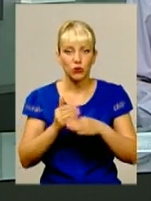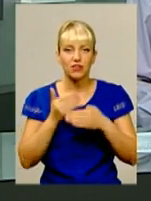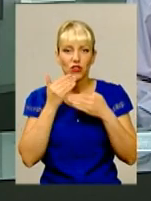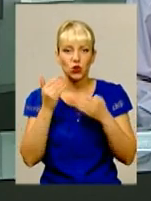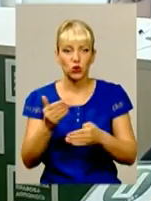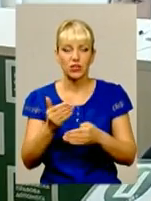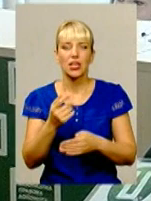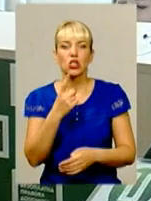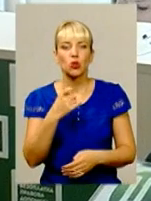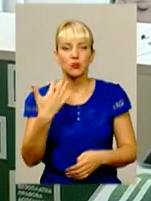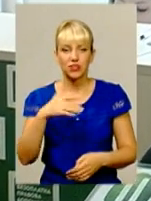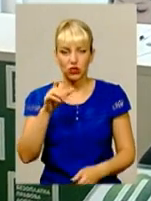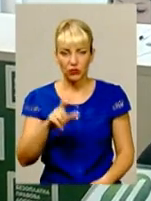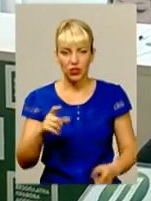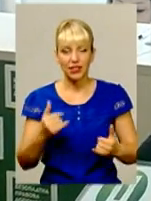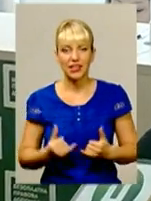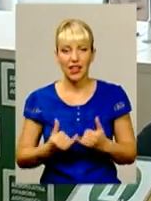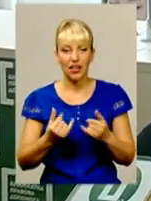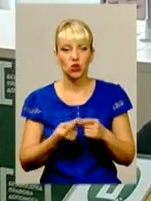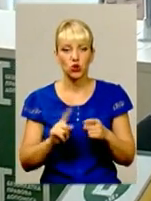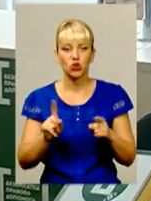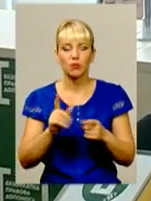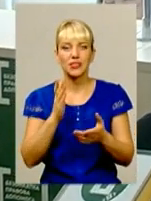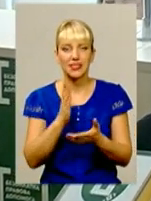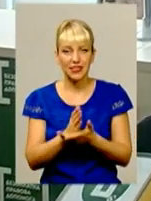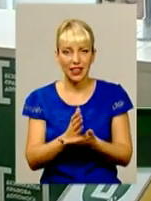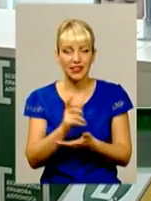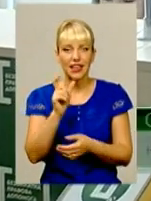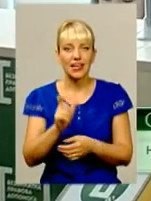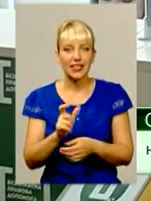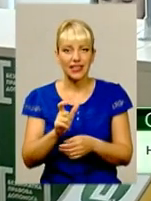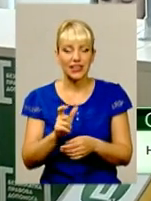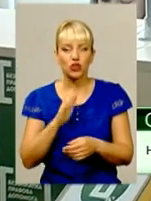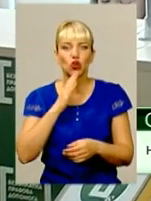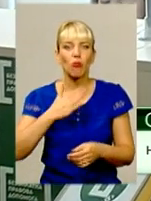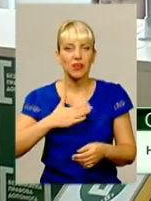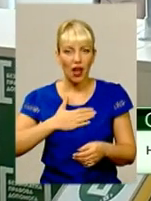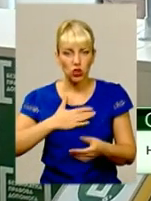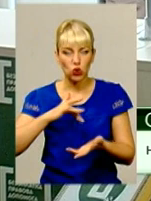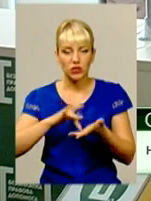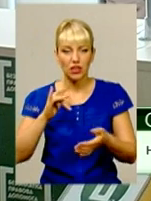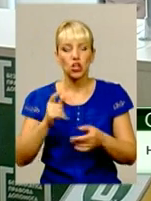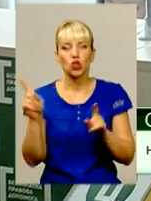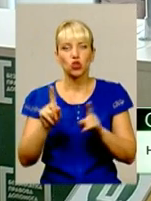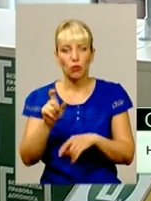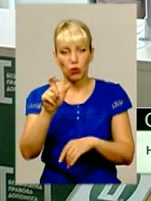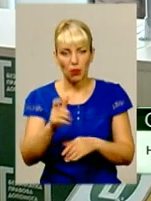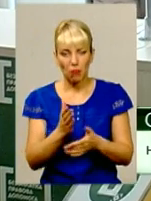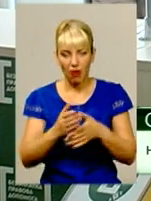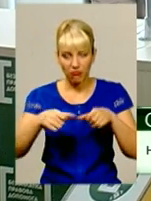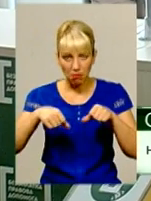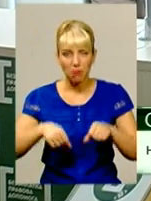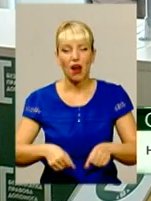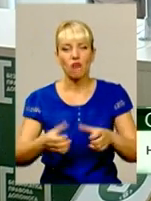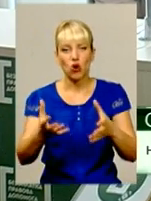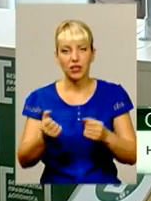Для того, щоб стати клієнтом нашого центру, тобто для того, щоб громадянин мав право отримати правову